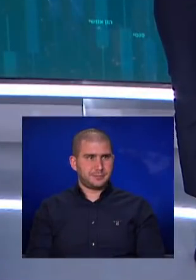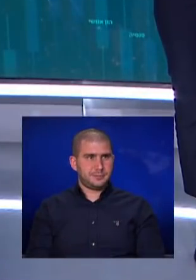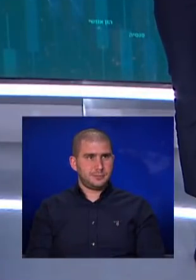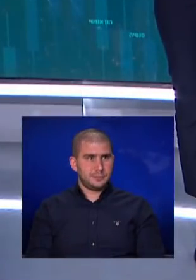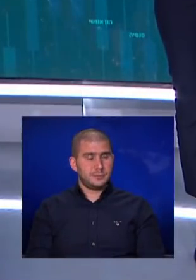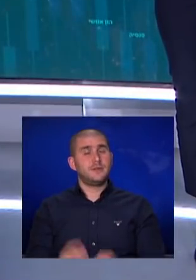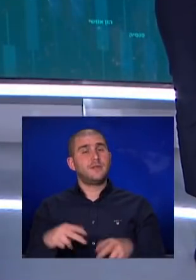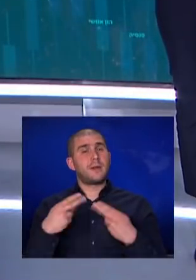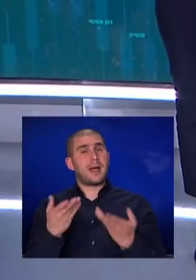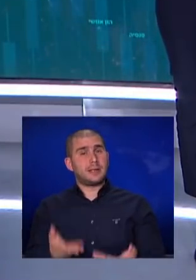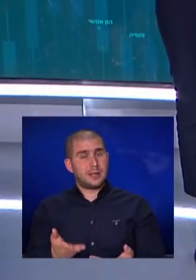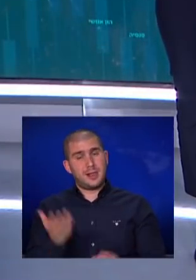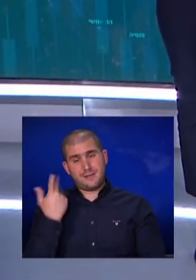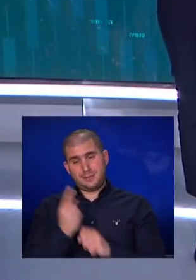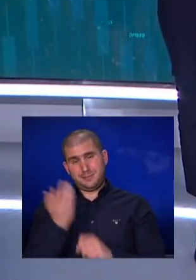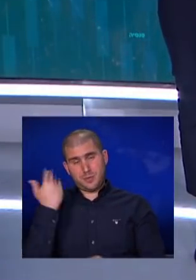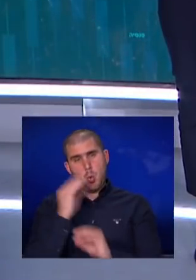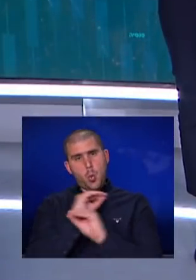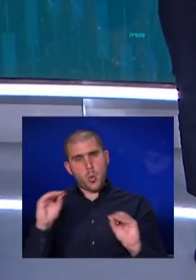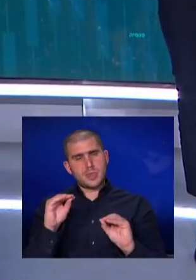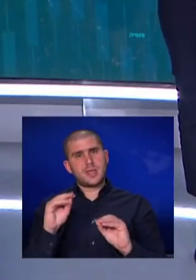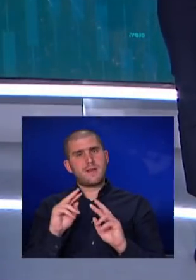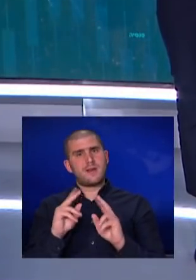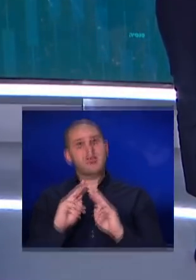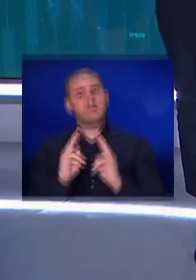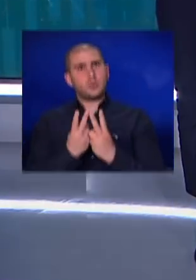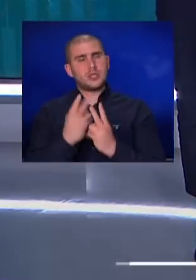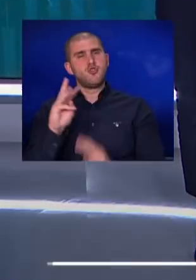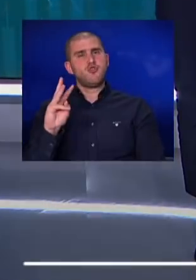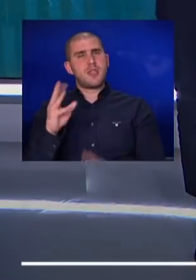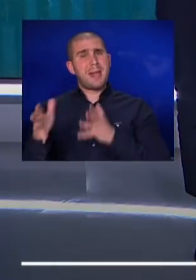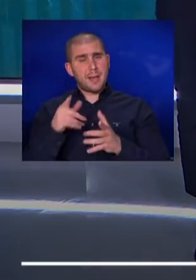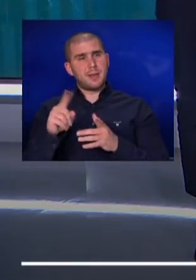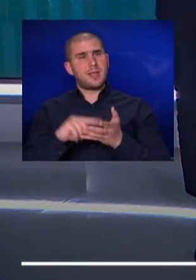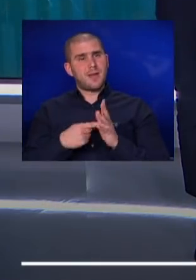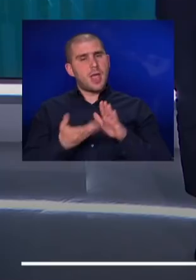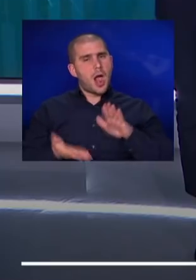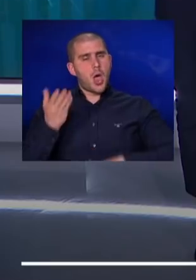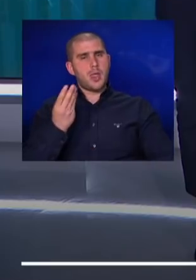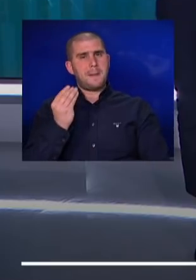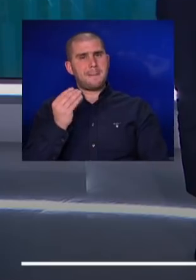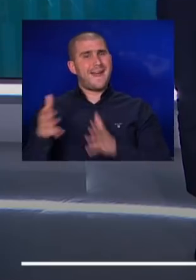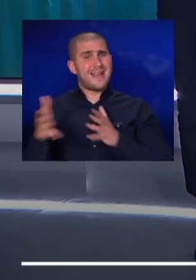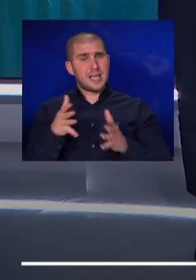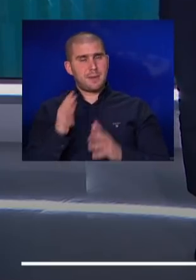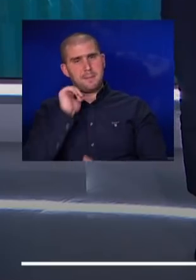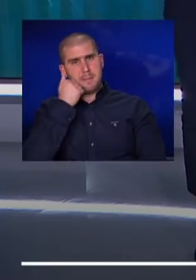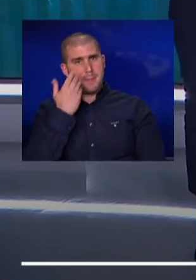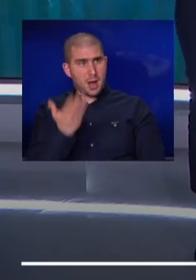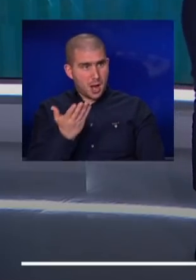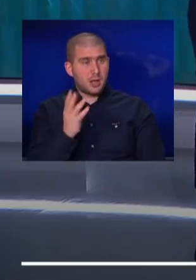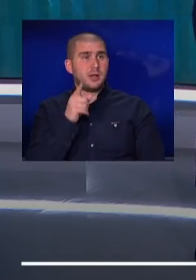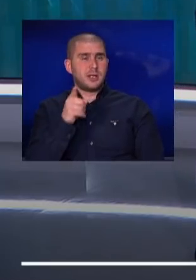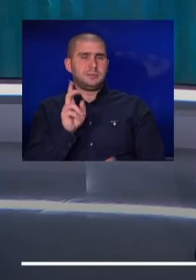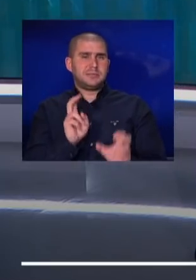ובחזרה אלינו, לפני זמן קצר הודיעה קבוצת תחנות הכמח שטיבל שהיא מתכוונת להעלות את מחירי הכמח החל ממחר ובכך